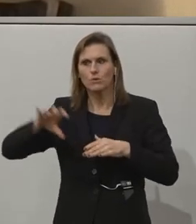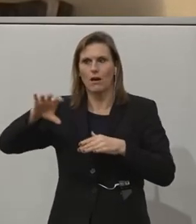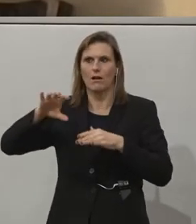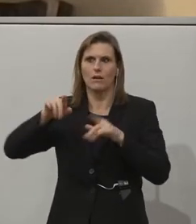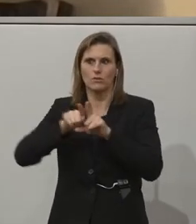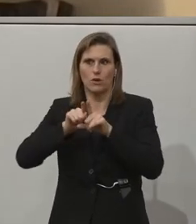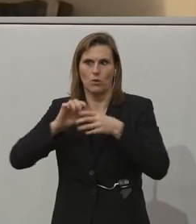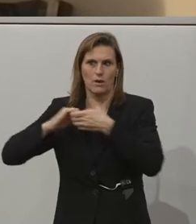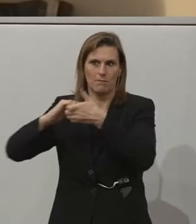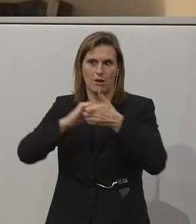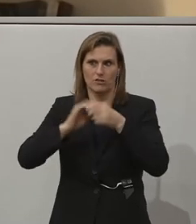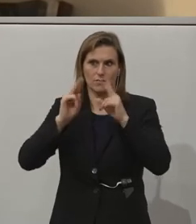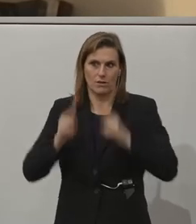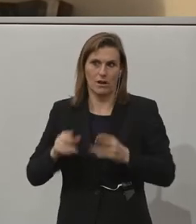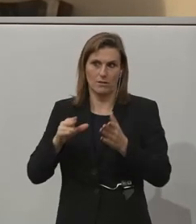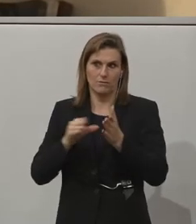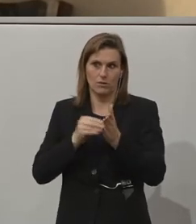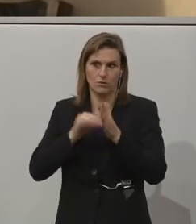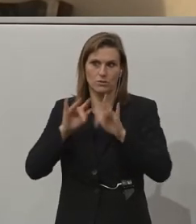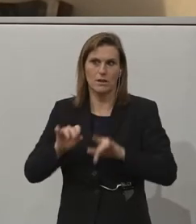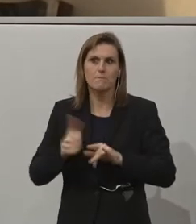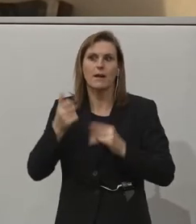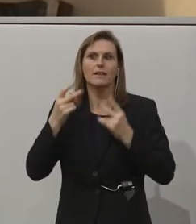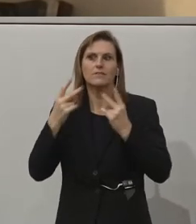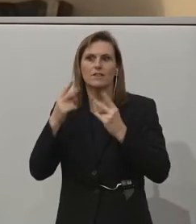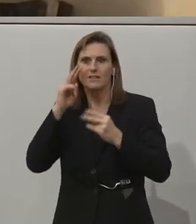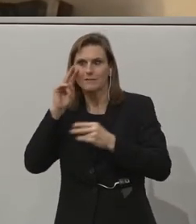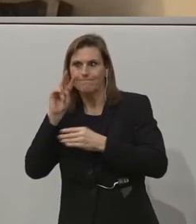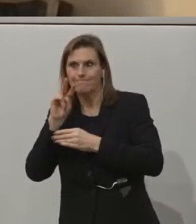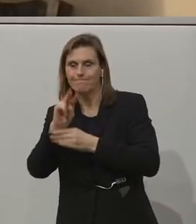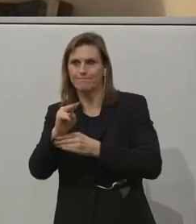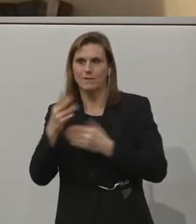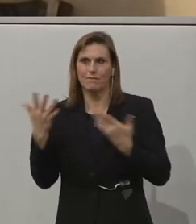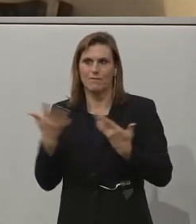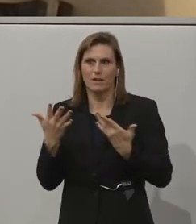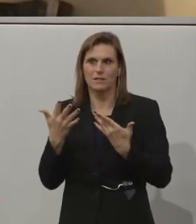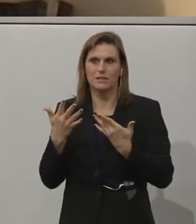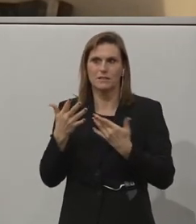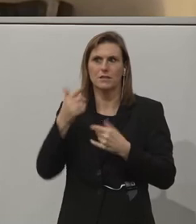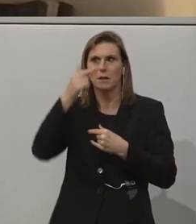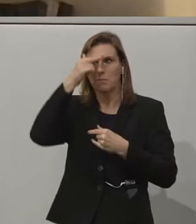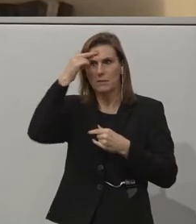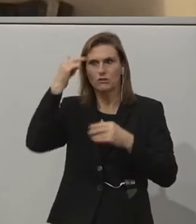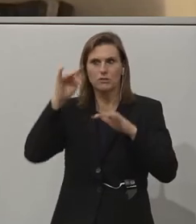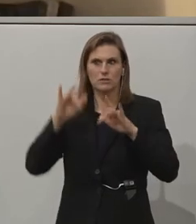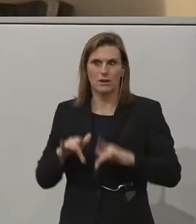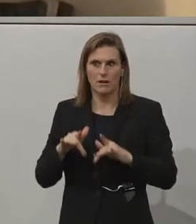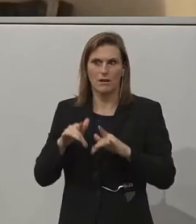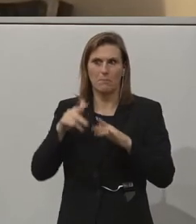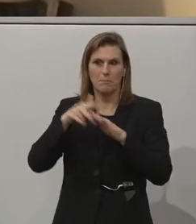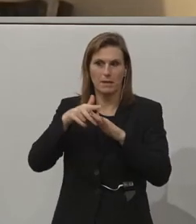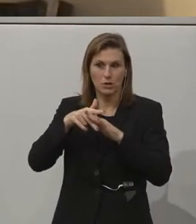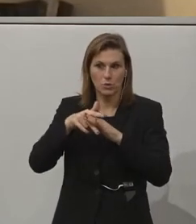most essential aspect of that is making sure that people with disabilities in the environment